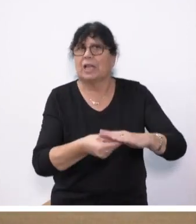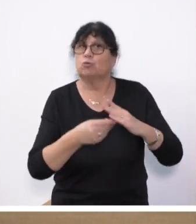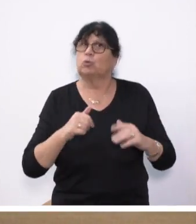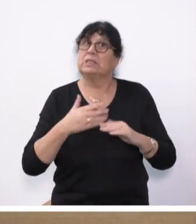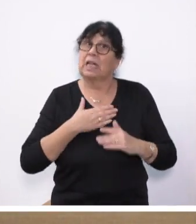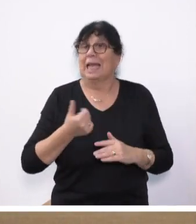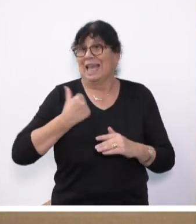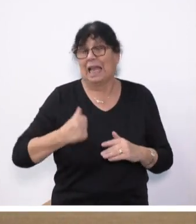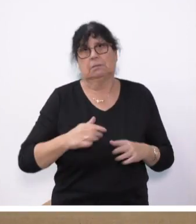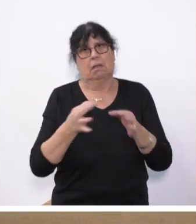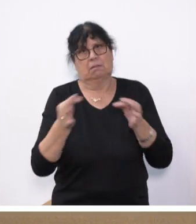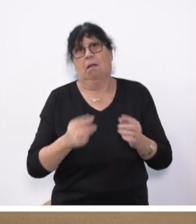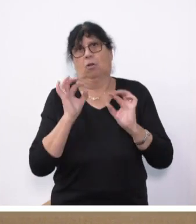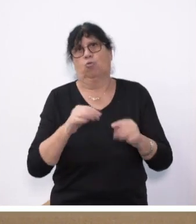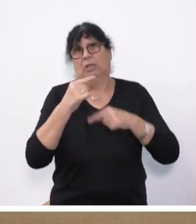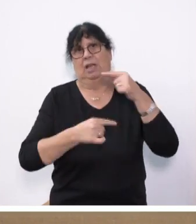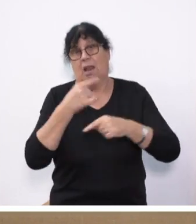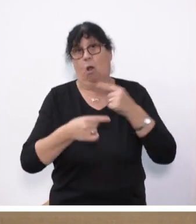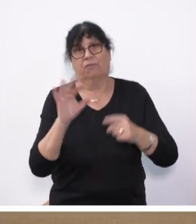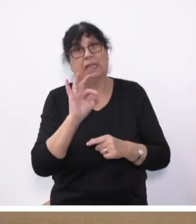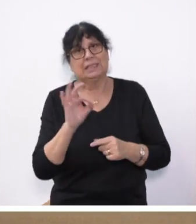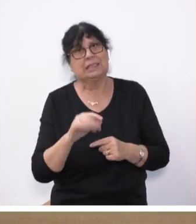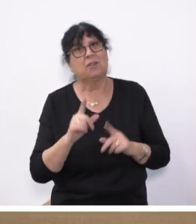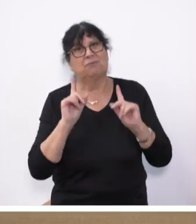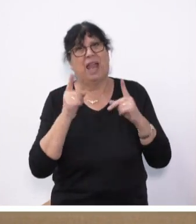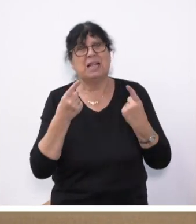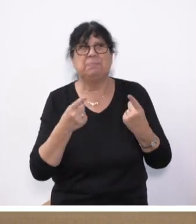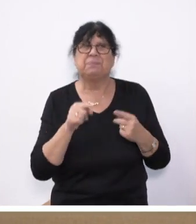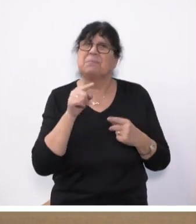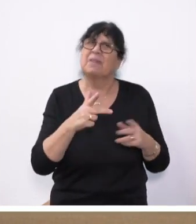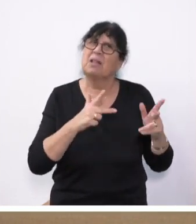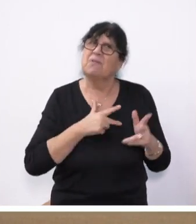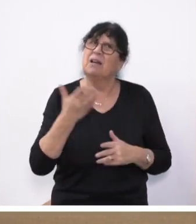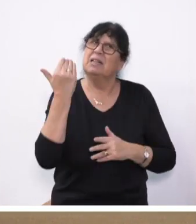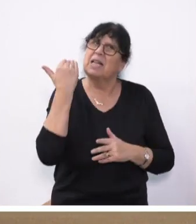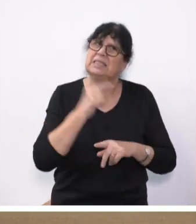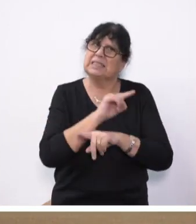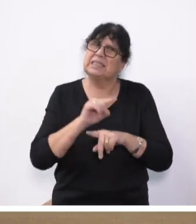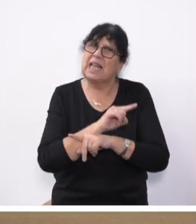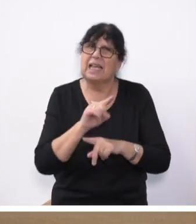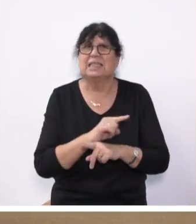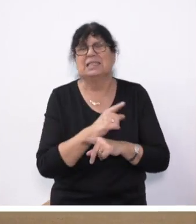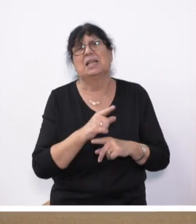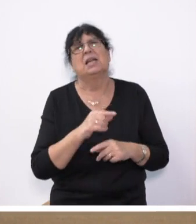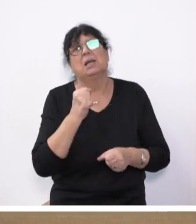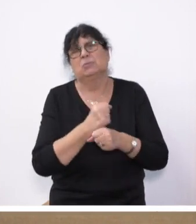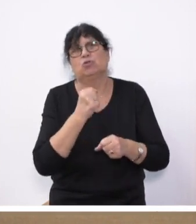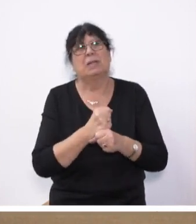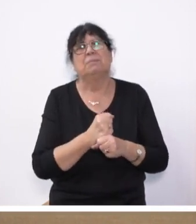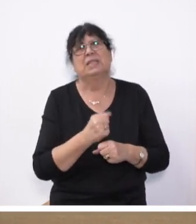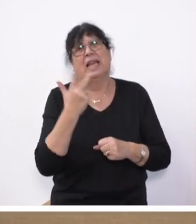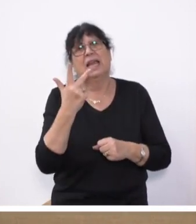so verlaufen ist, wie er verlaufen ist. Denn es waren ja in der Vergangenheit immerhin mindestens drei